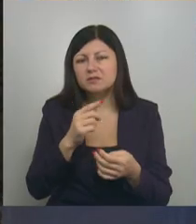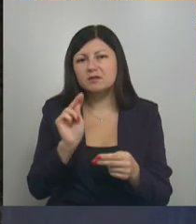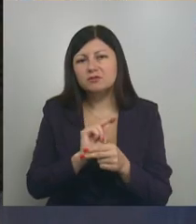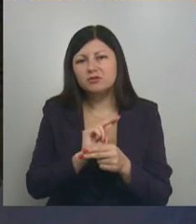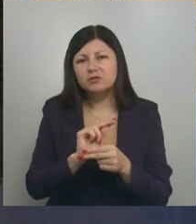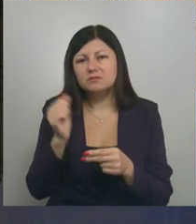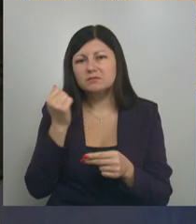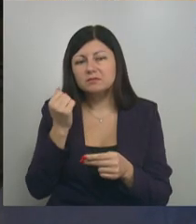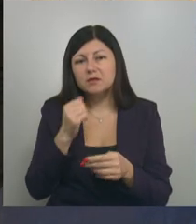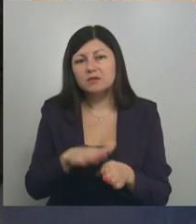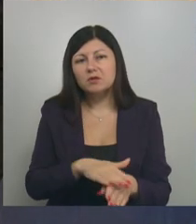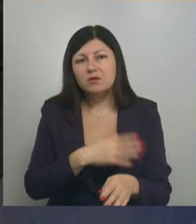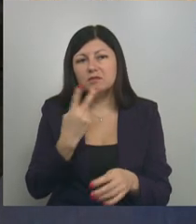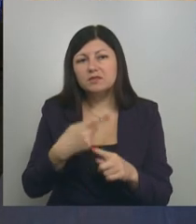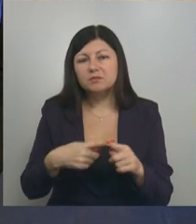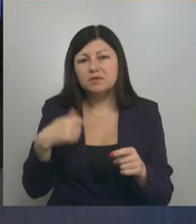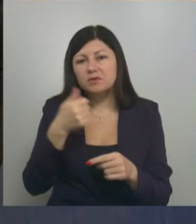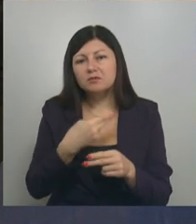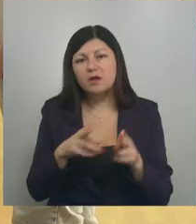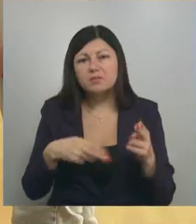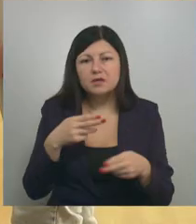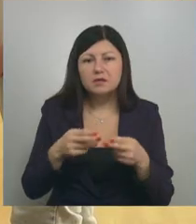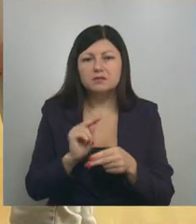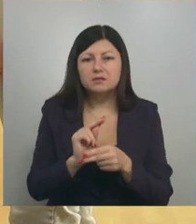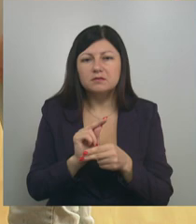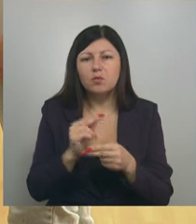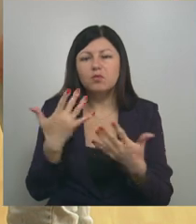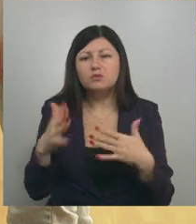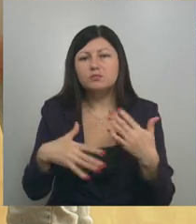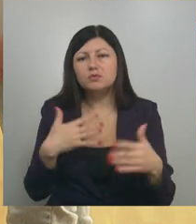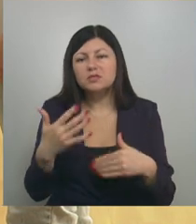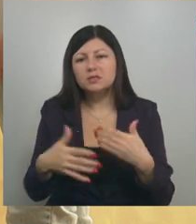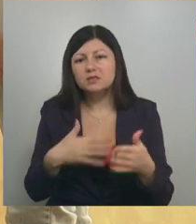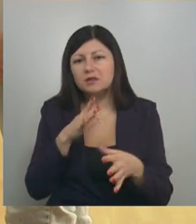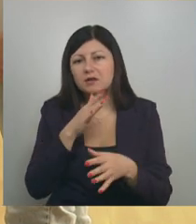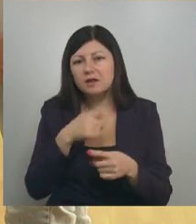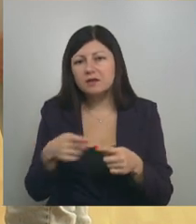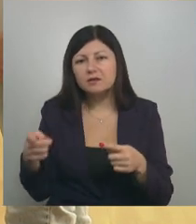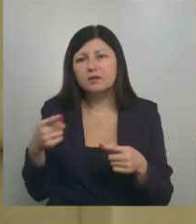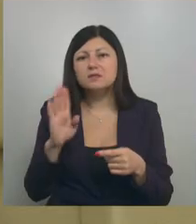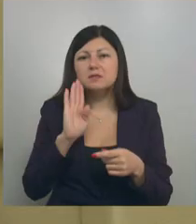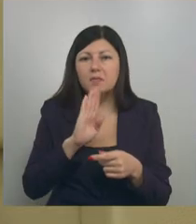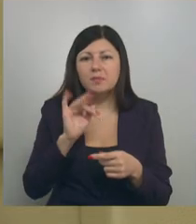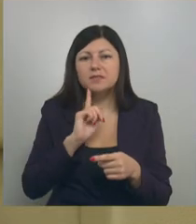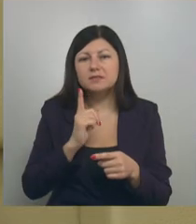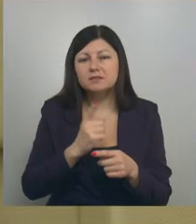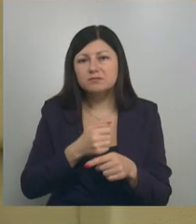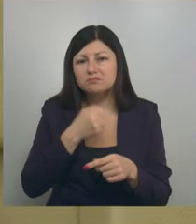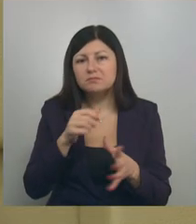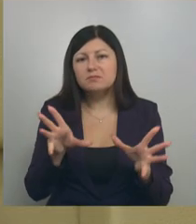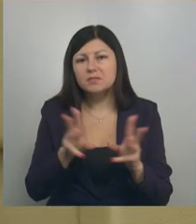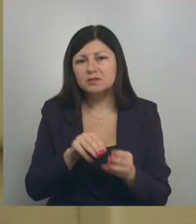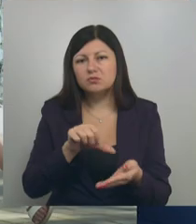2,5 года сложной терапии, операция. И вот спустя несколько лет девочка вместе с мамой и старшей сестрой участвует в